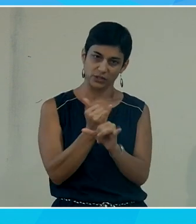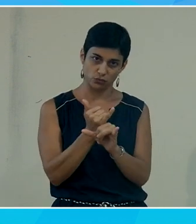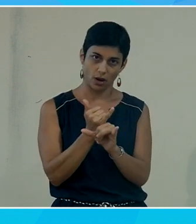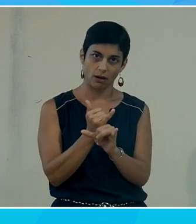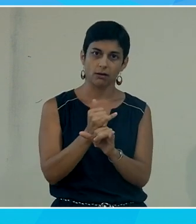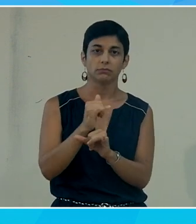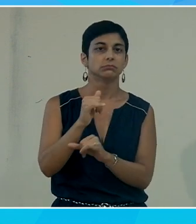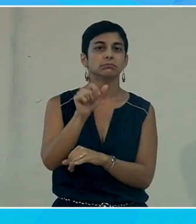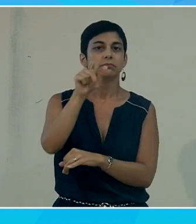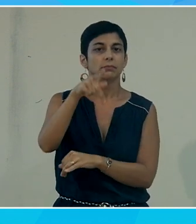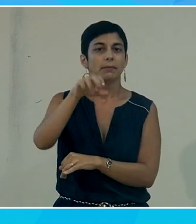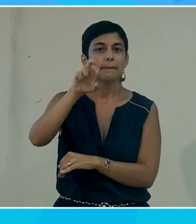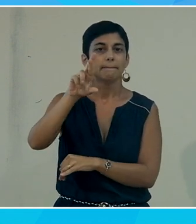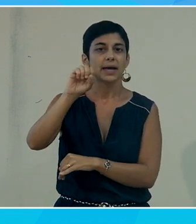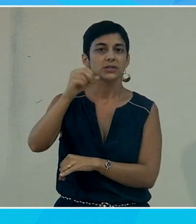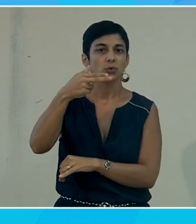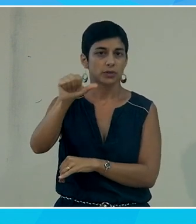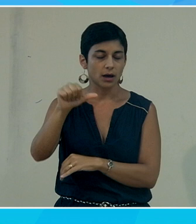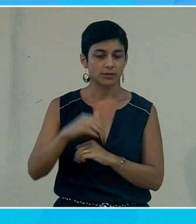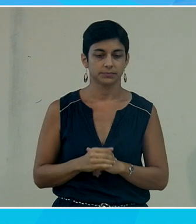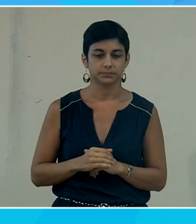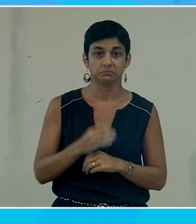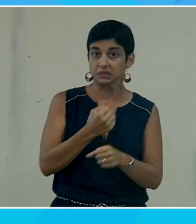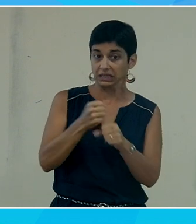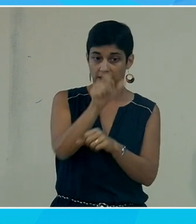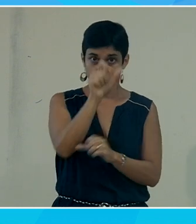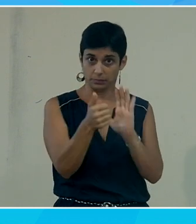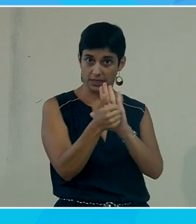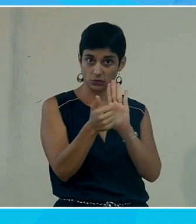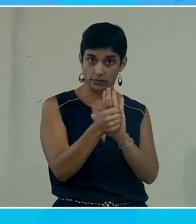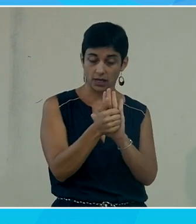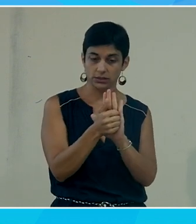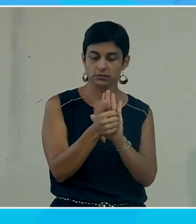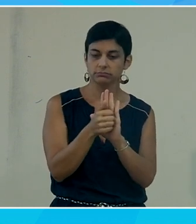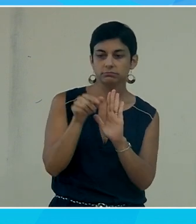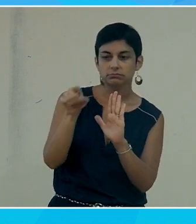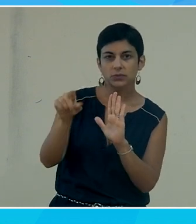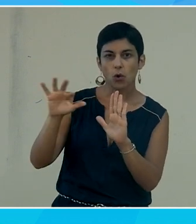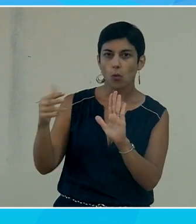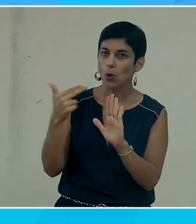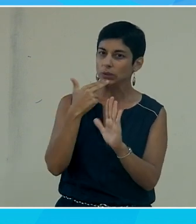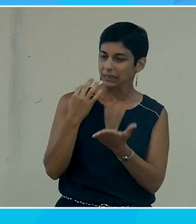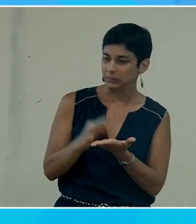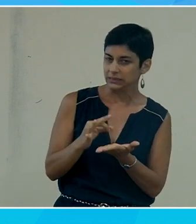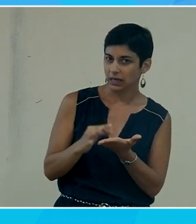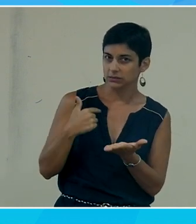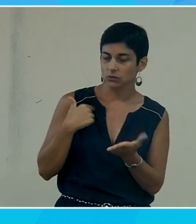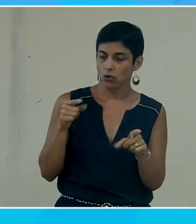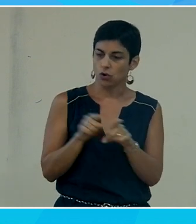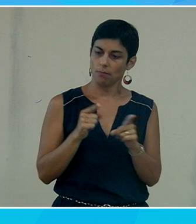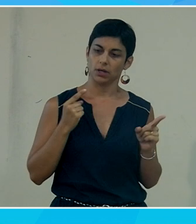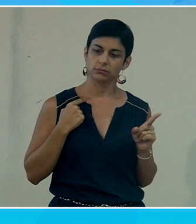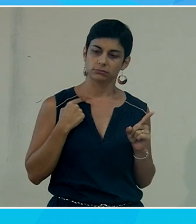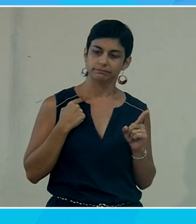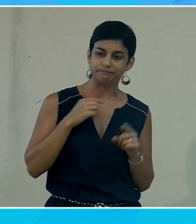pour pouvoir imaginer justement comment la personne pourrait utiliser ma solution donc c'est un peu une illusion de réalité puisque quelque part